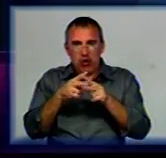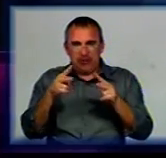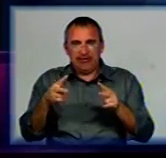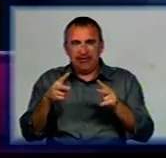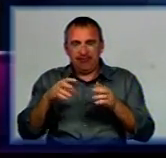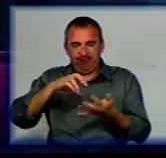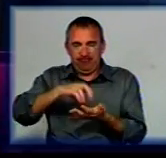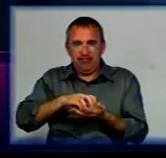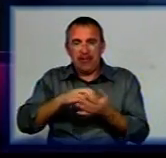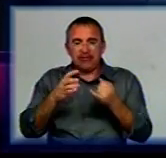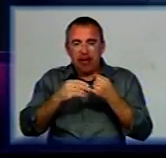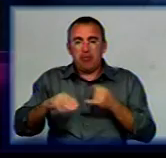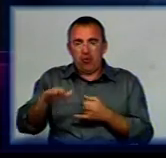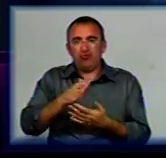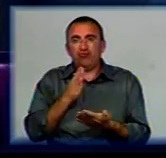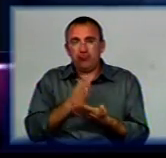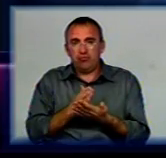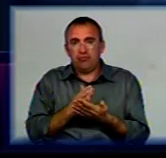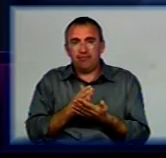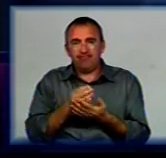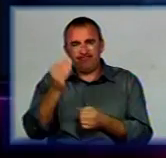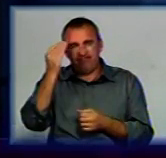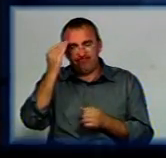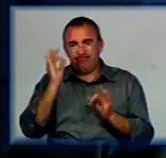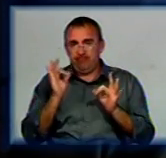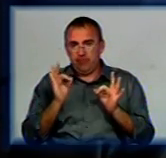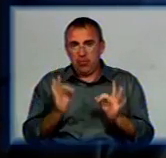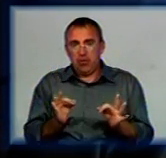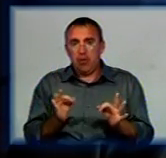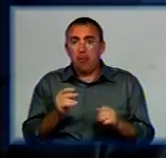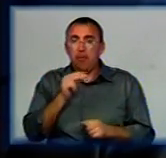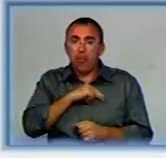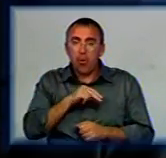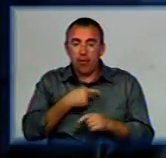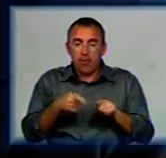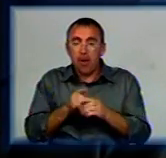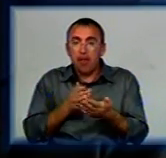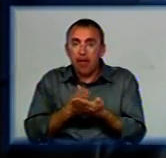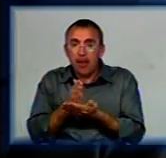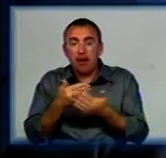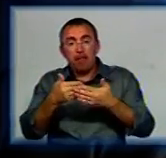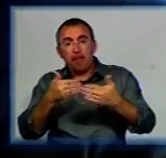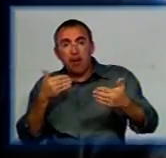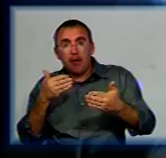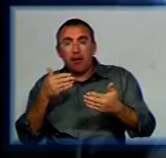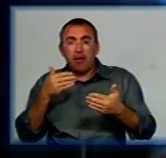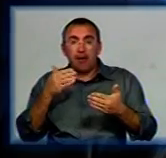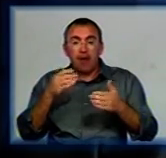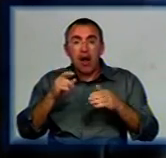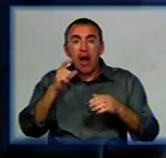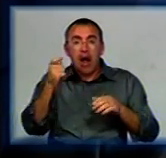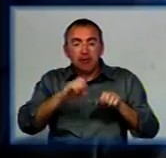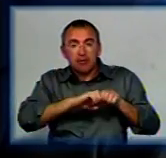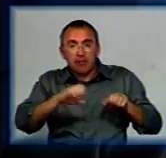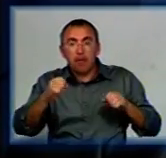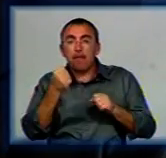ділянка для цього. Я думаю, доцінніше було попрацювати в даному напрямку. В попередніх розрахунках тільки підвідний газопровод коштує